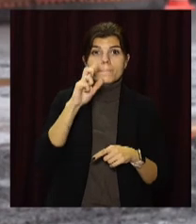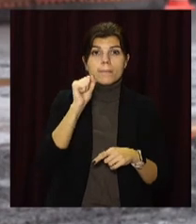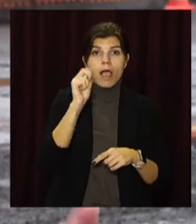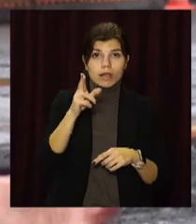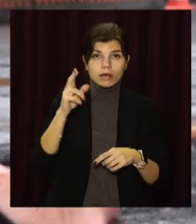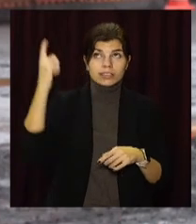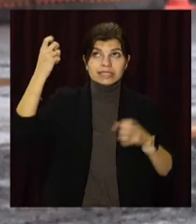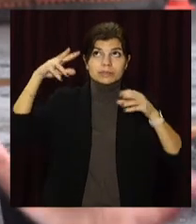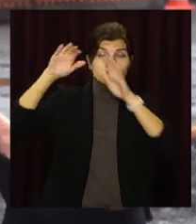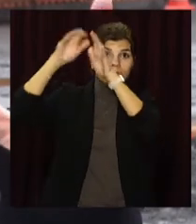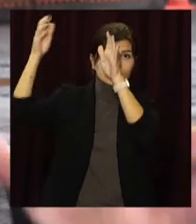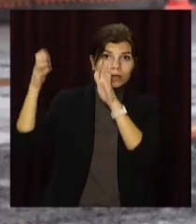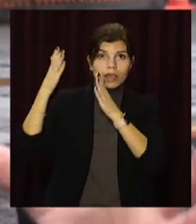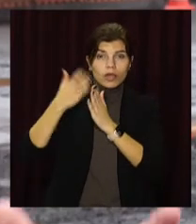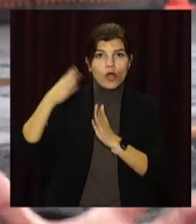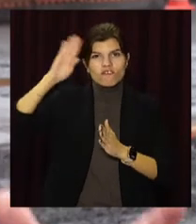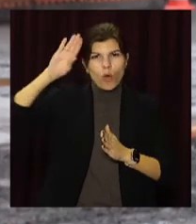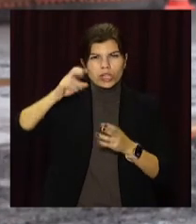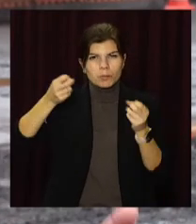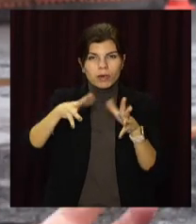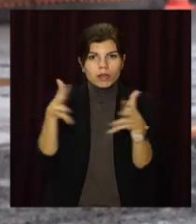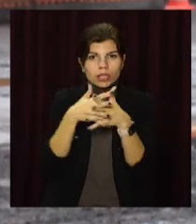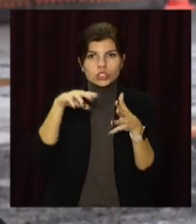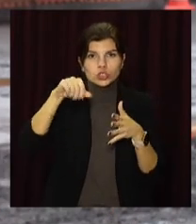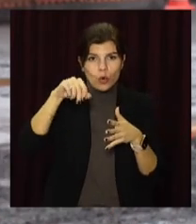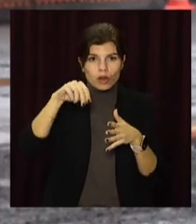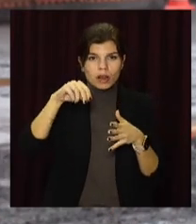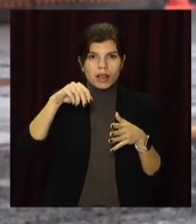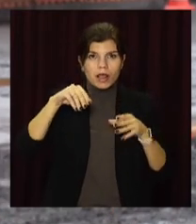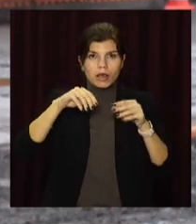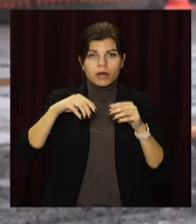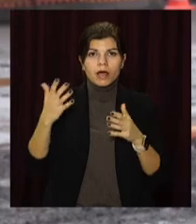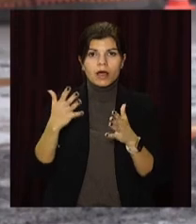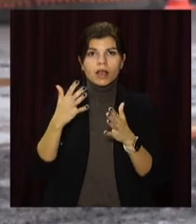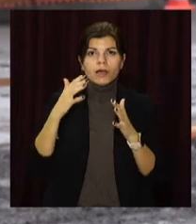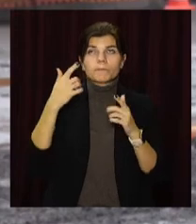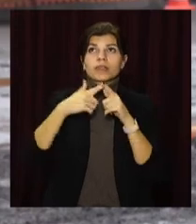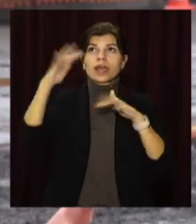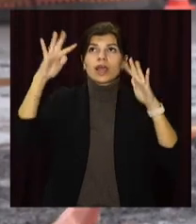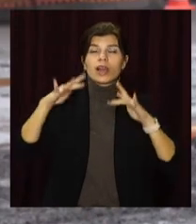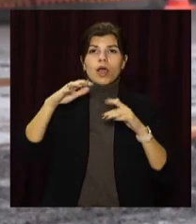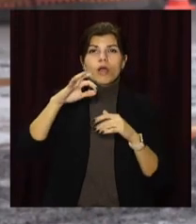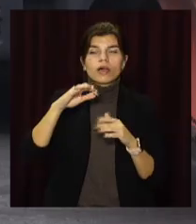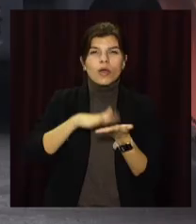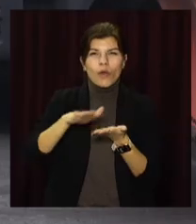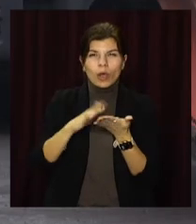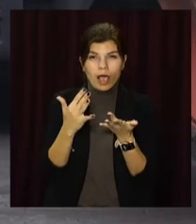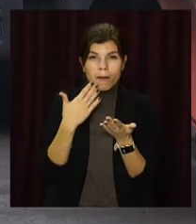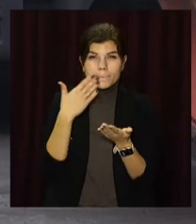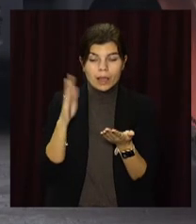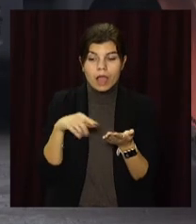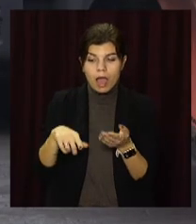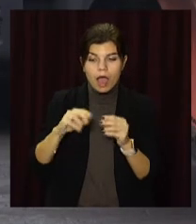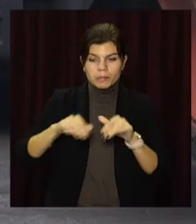тобто суміш, насичена водяна суміш солью, яка прибирає ожеледь за щитаної хвилини. За